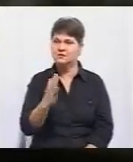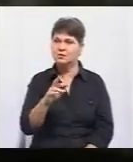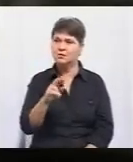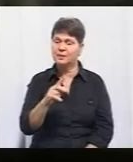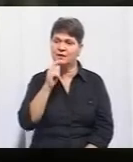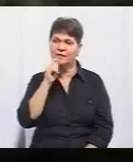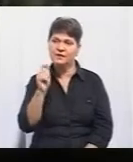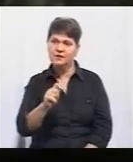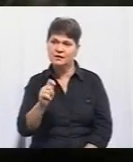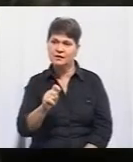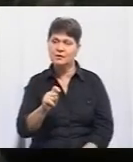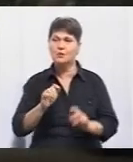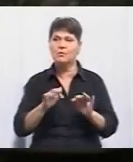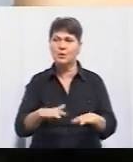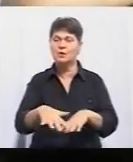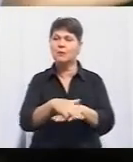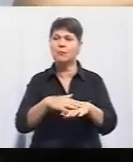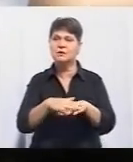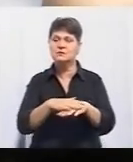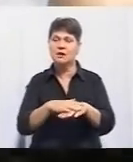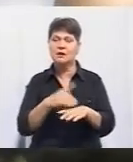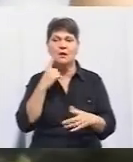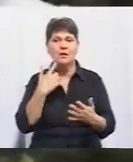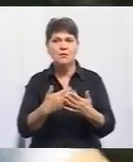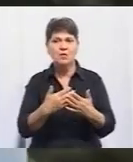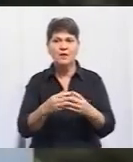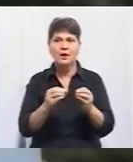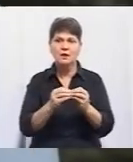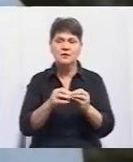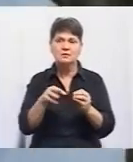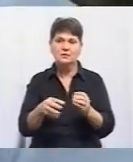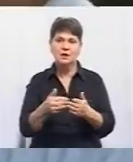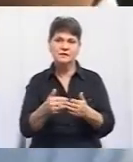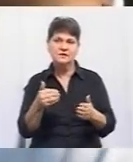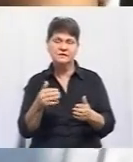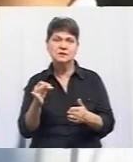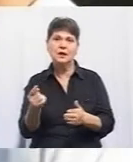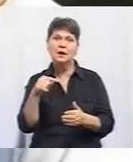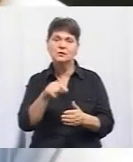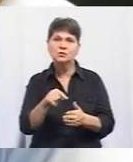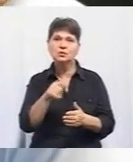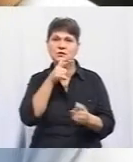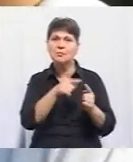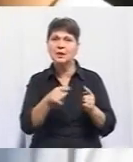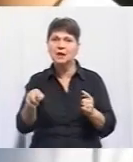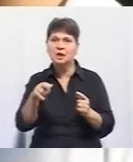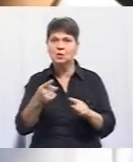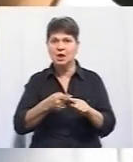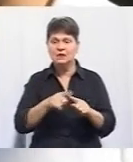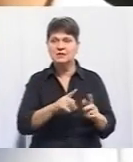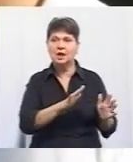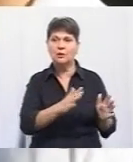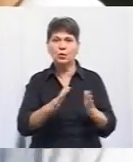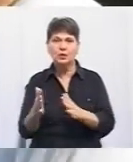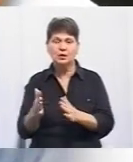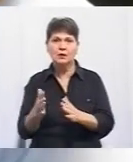та в неділю проходить базар, буквально 10 метрів звідси. І тут за період цих подій,